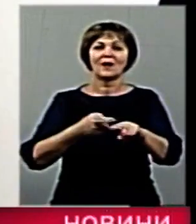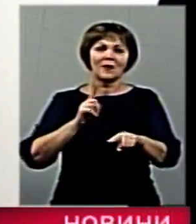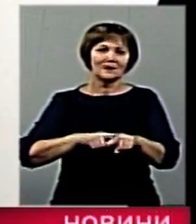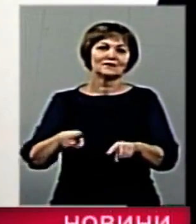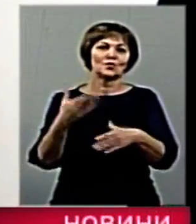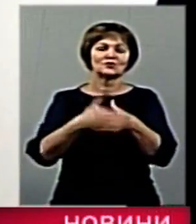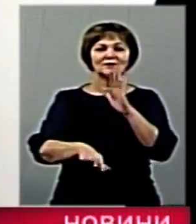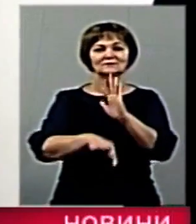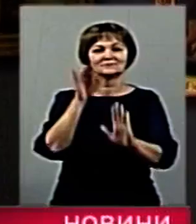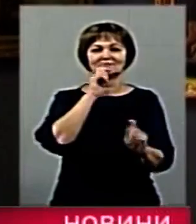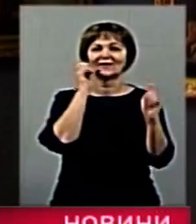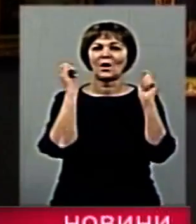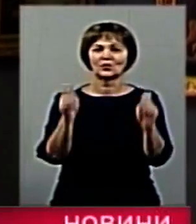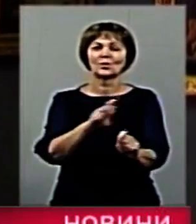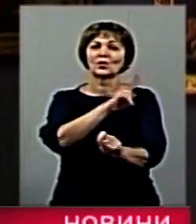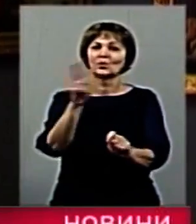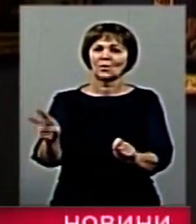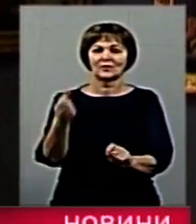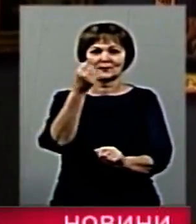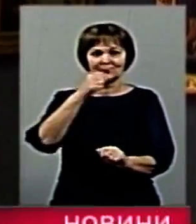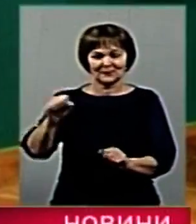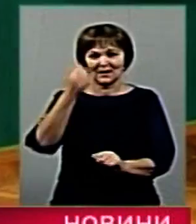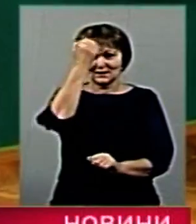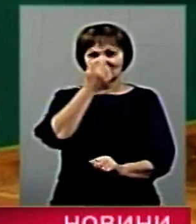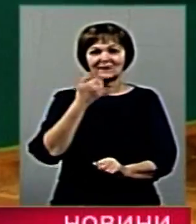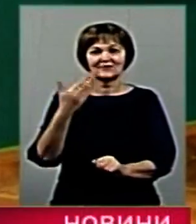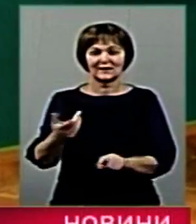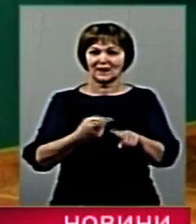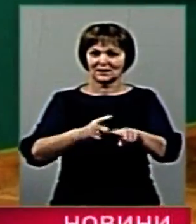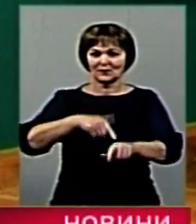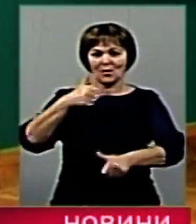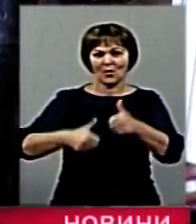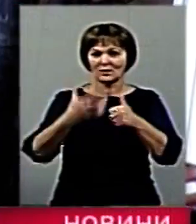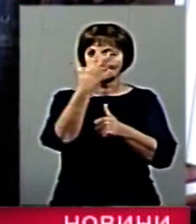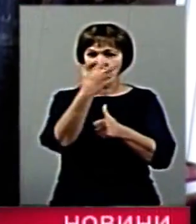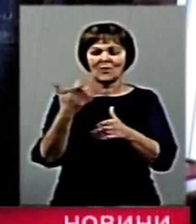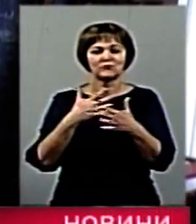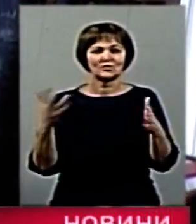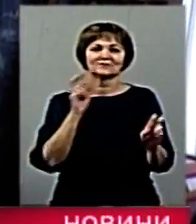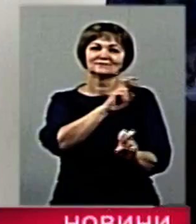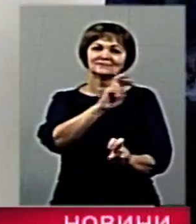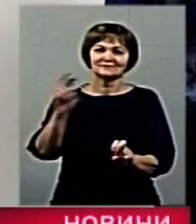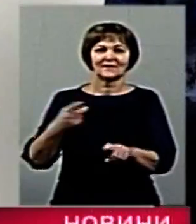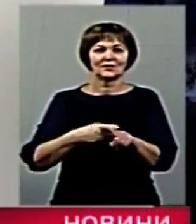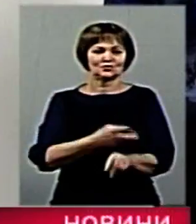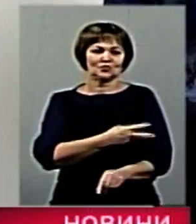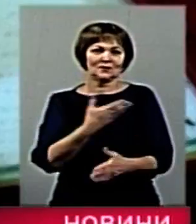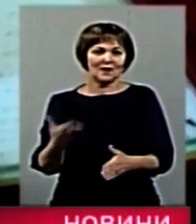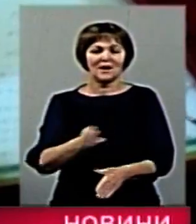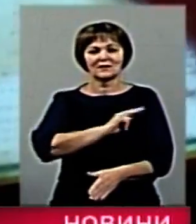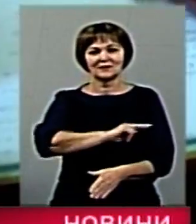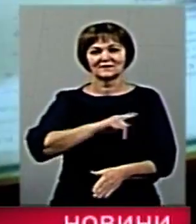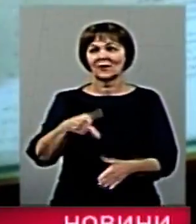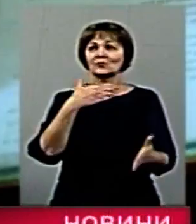нагородити учасника. Завдяки флешмобу у краєзнавчому музеї побільшало відвідувачів, які робили селфі. Хоча працівники